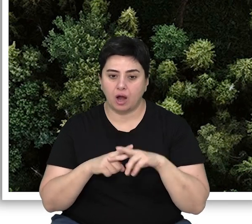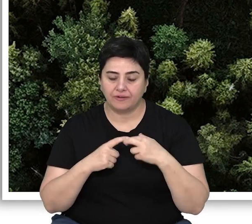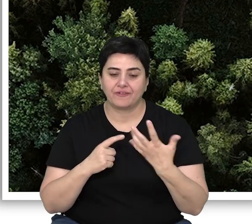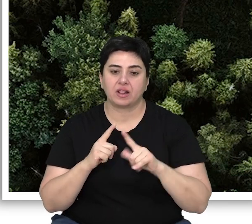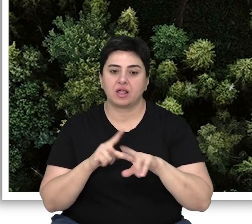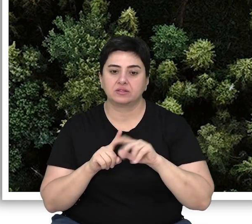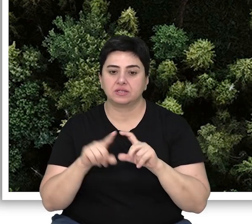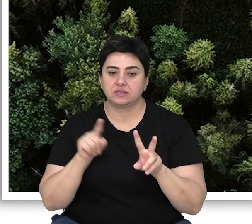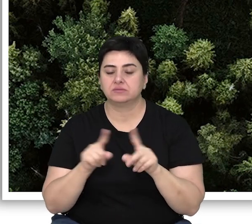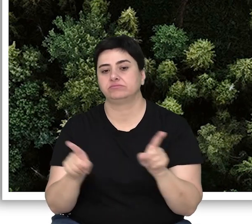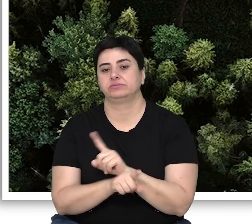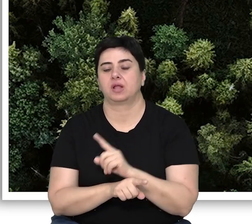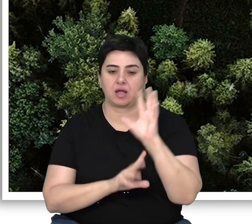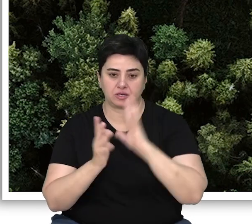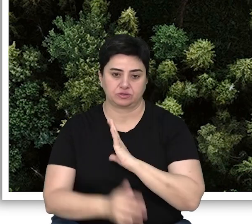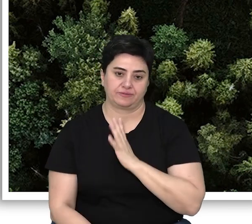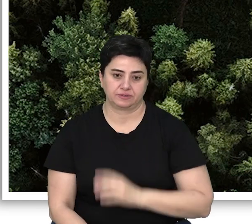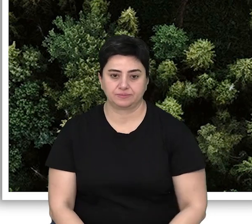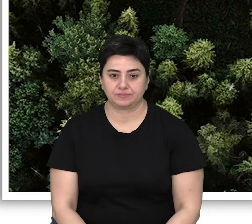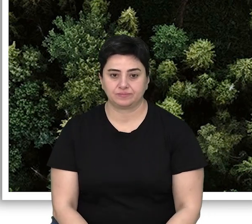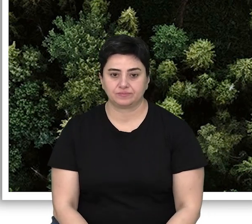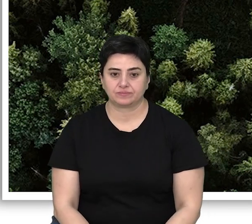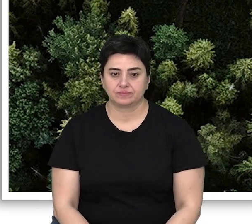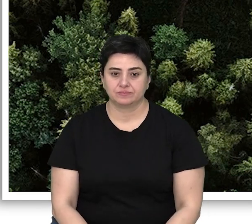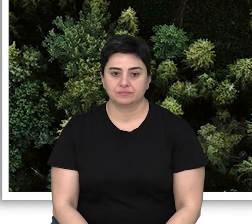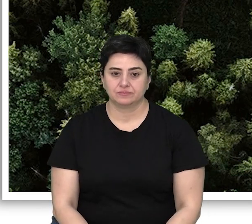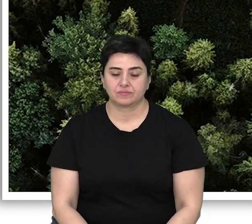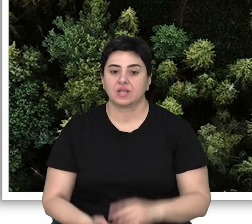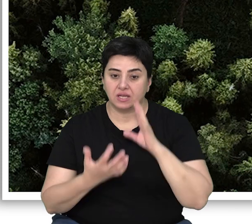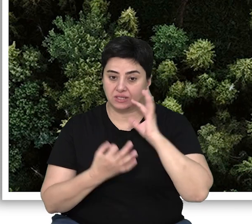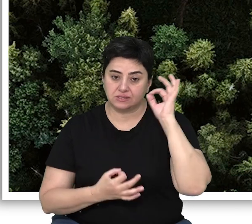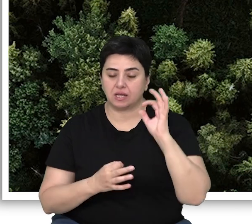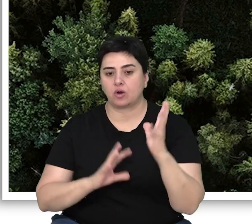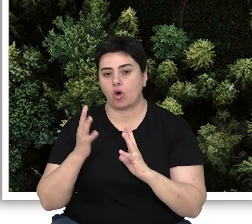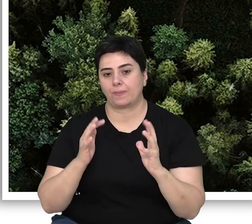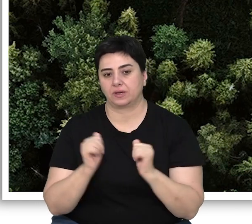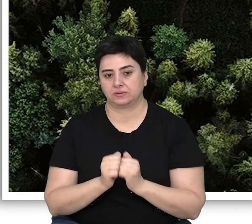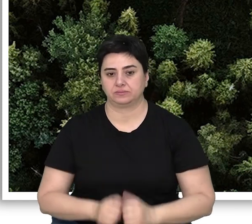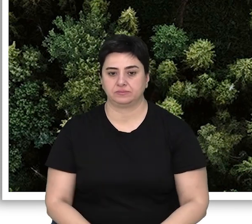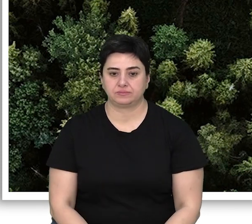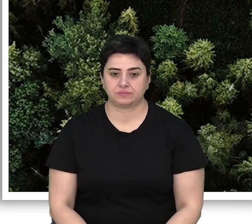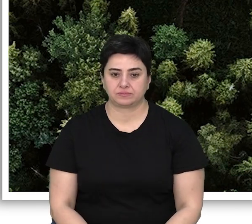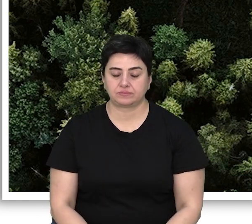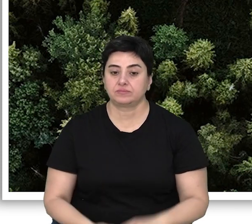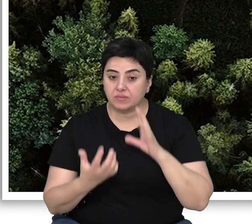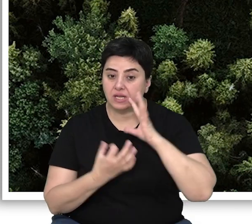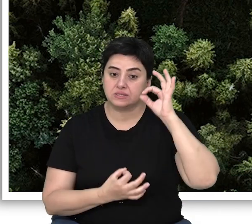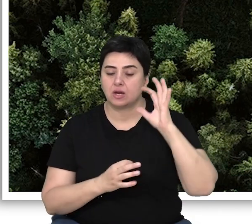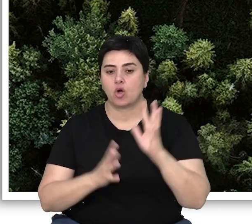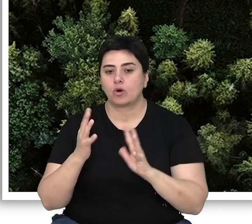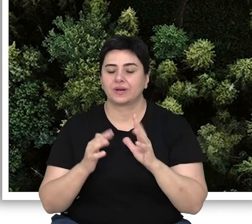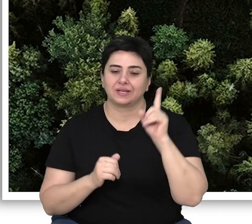ladin gibi değişik ağaç cinslerinden oluşmaktadır. İnsan ve Orman İnsanın